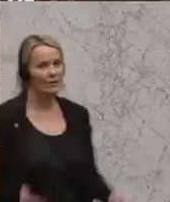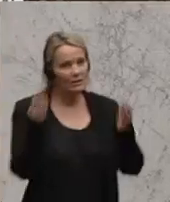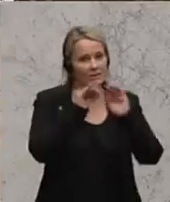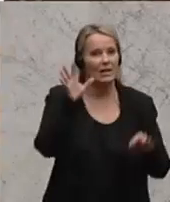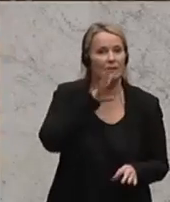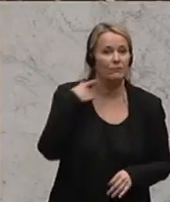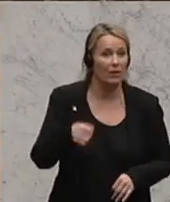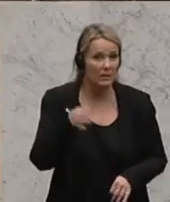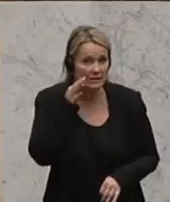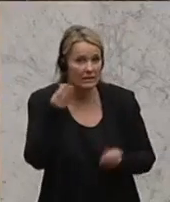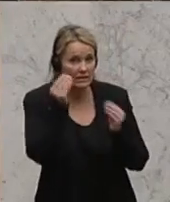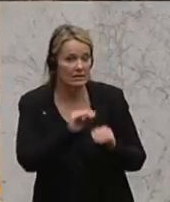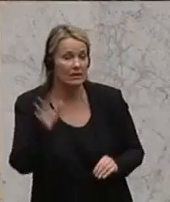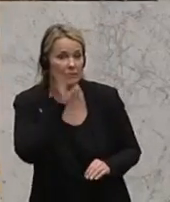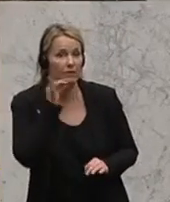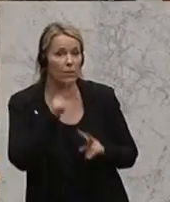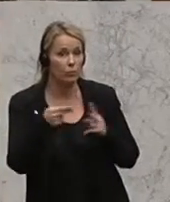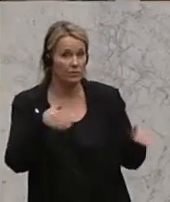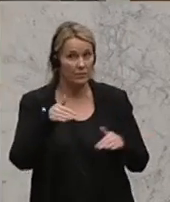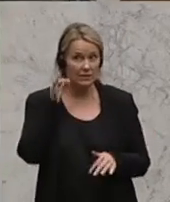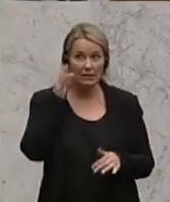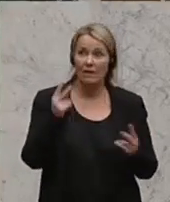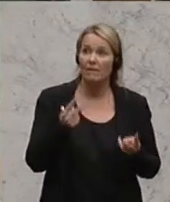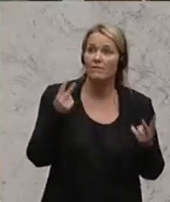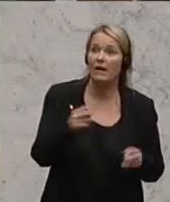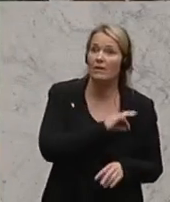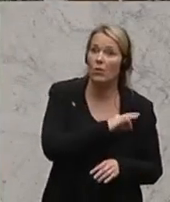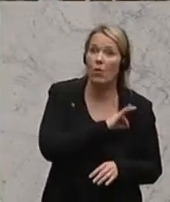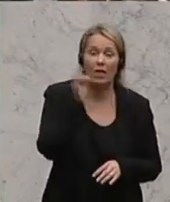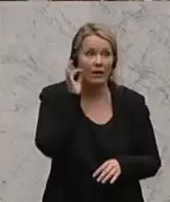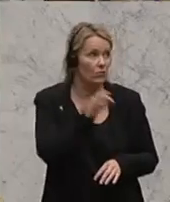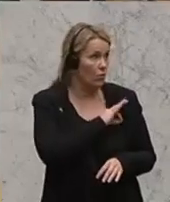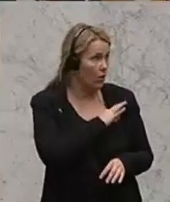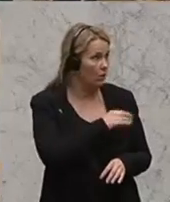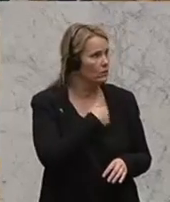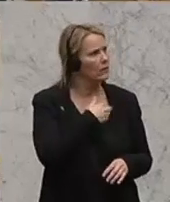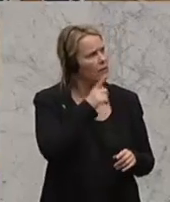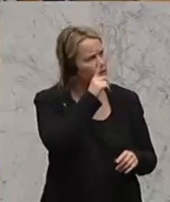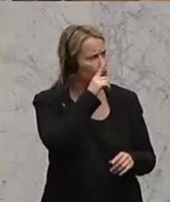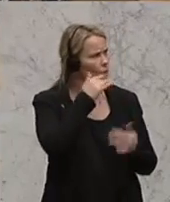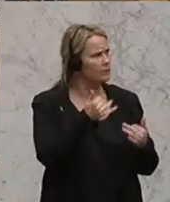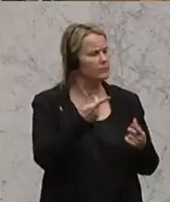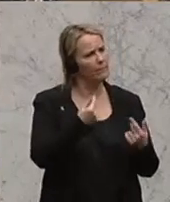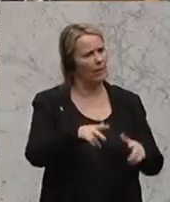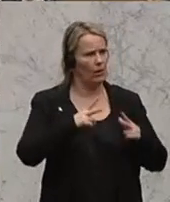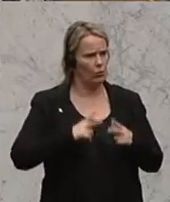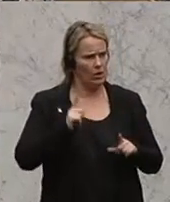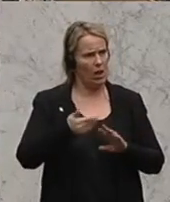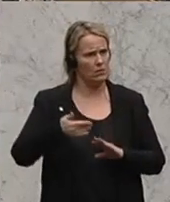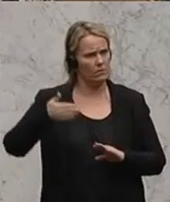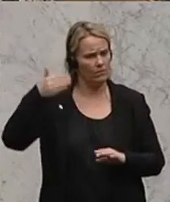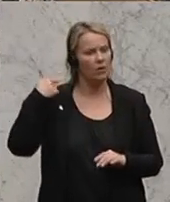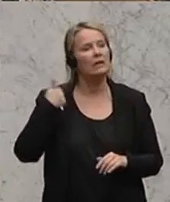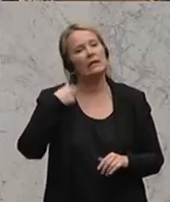Am Wort ist Beate Meinl-Reisinger, die Justitsprecherin der NEOS. ist ein bisschen ruhiger abzuhandeln als meine Vorredner.